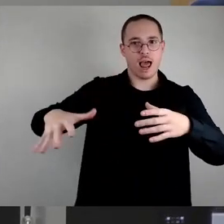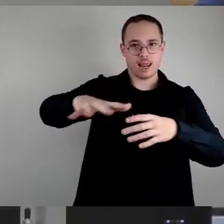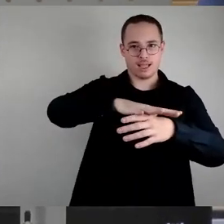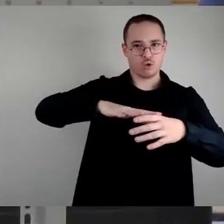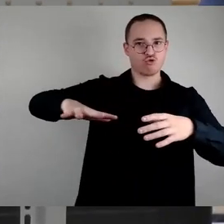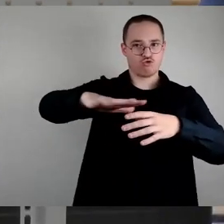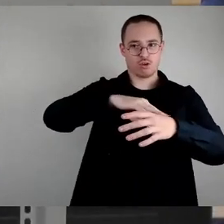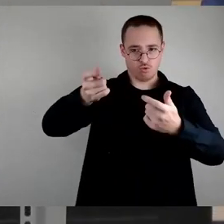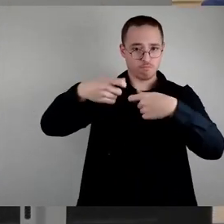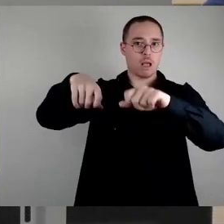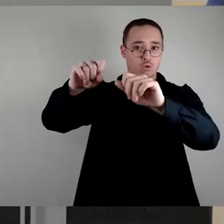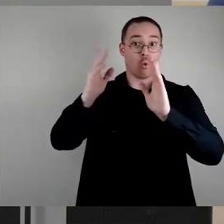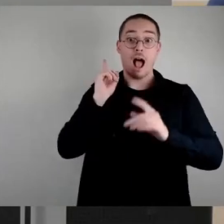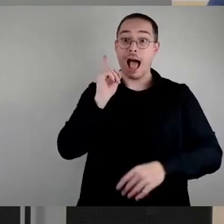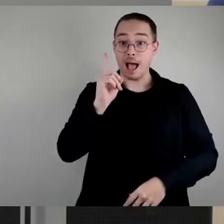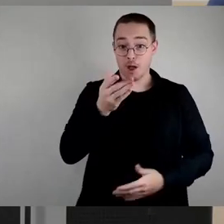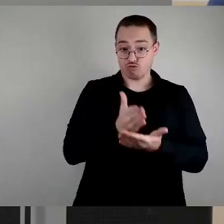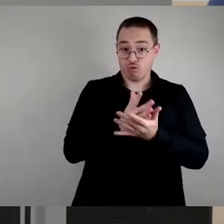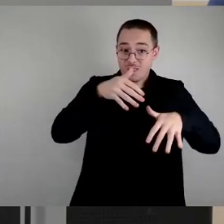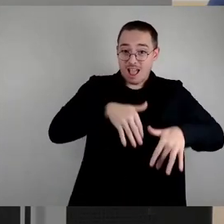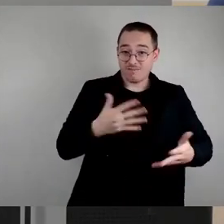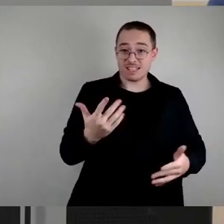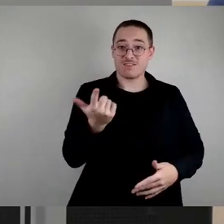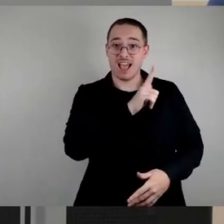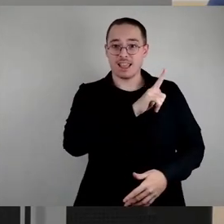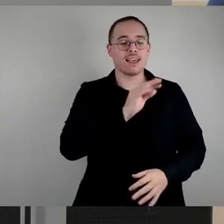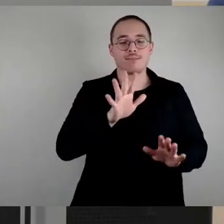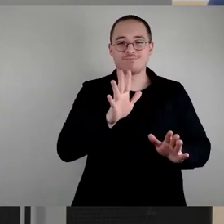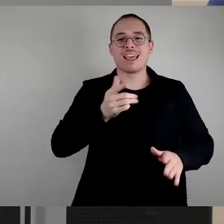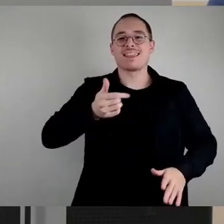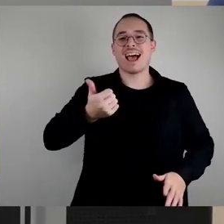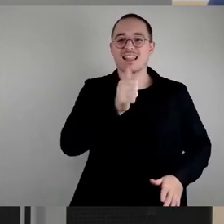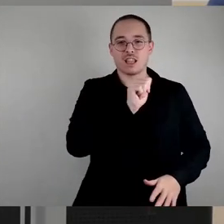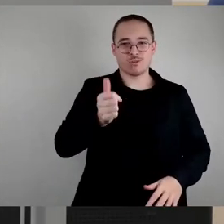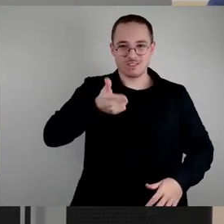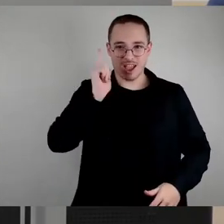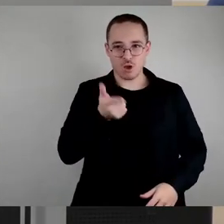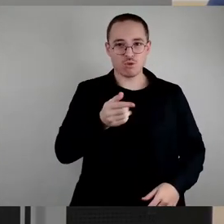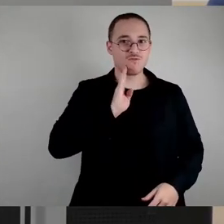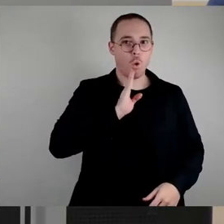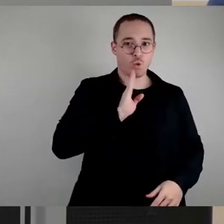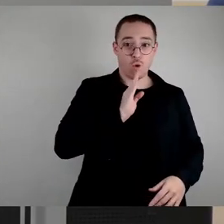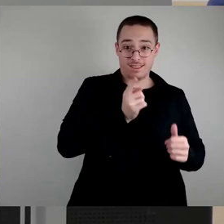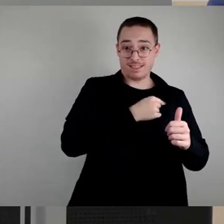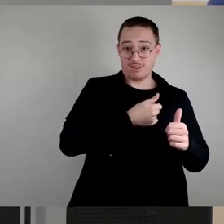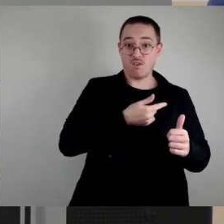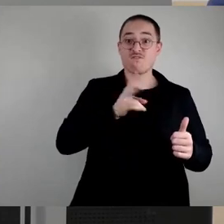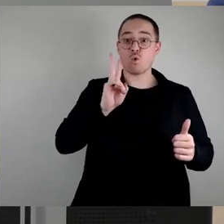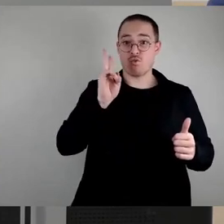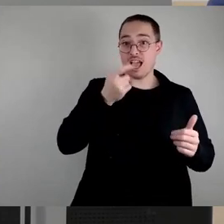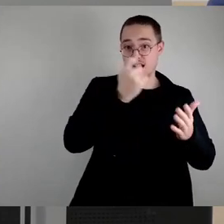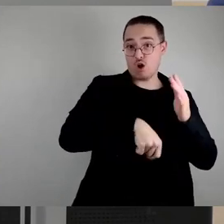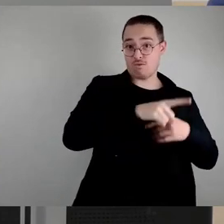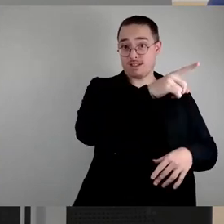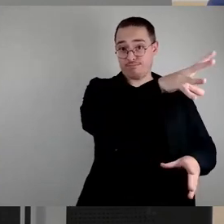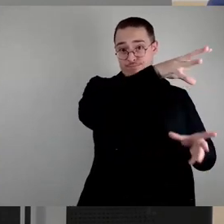nicht nur die 1200 Wohnungen, die wir jetzt von der Vonovia erwerben, sondern auch die 327 Wohneinheiten, die